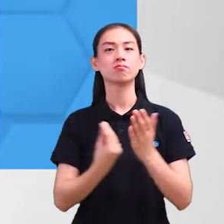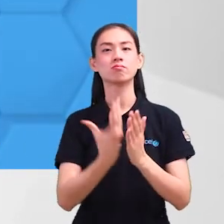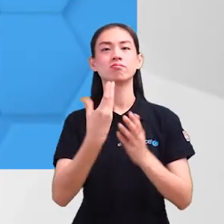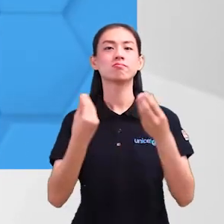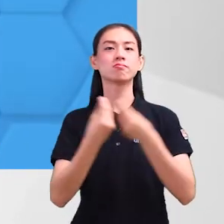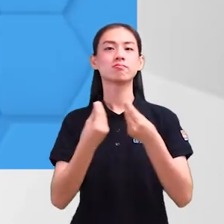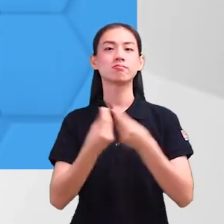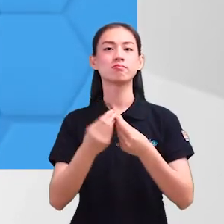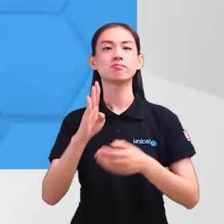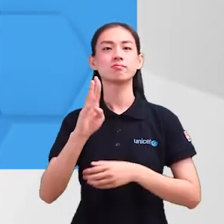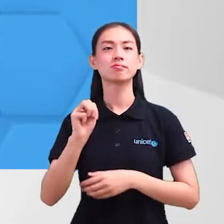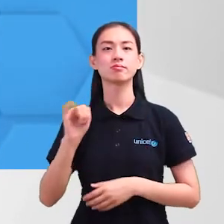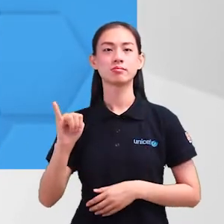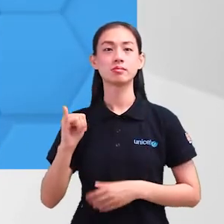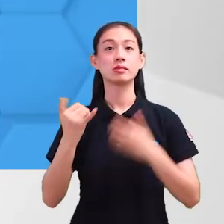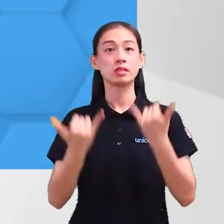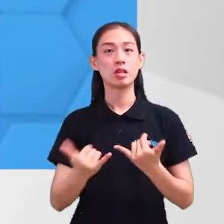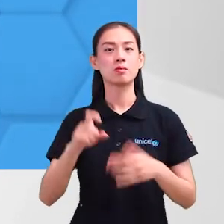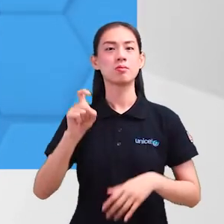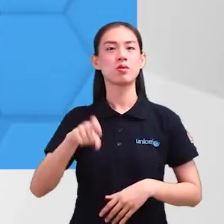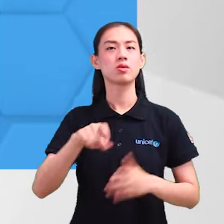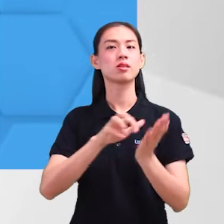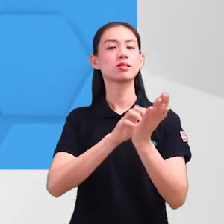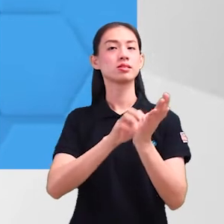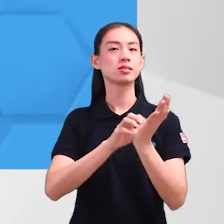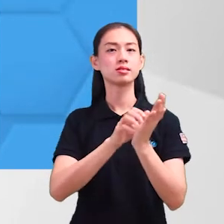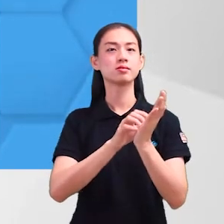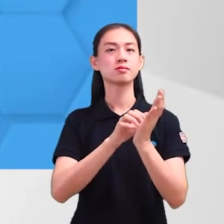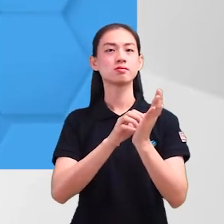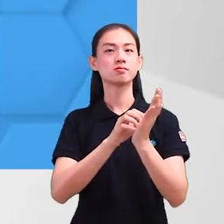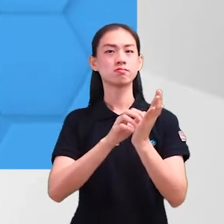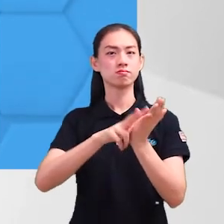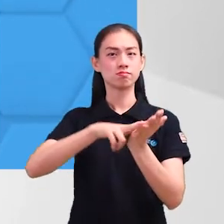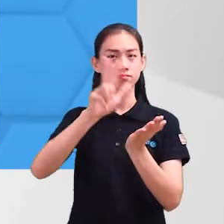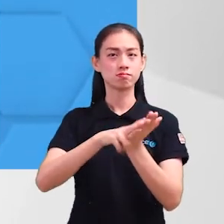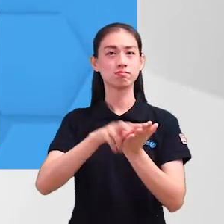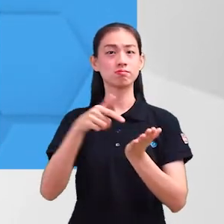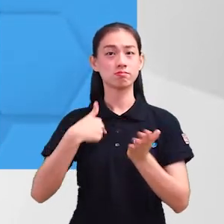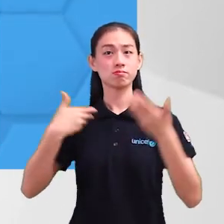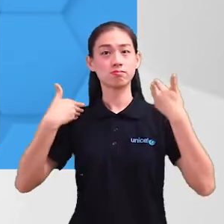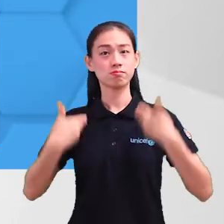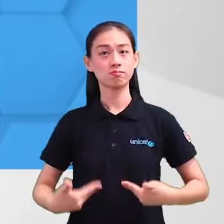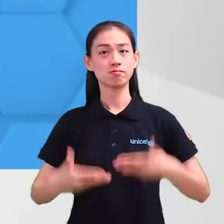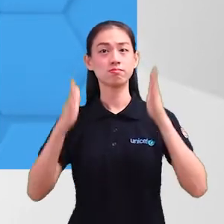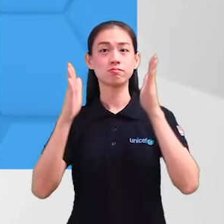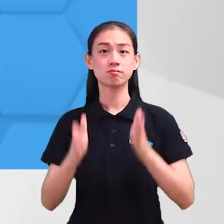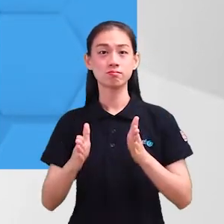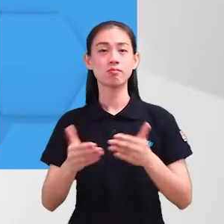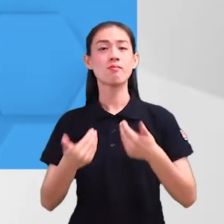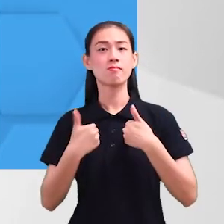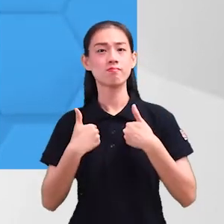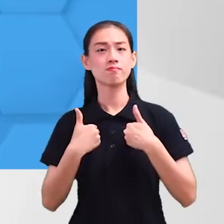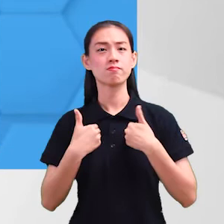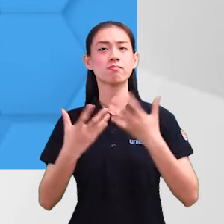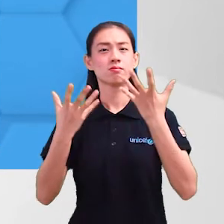memaparkan nilai BMI seseorang kali ini kita nak kalkulator tersebut menyatakan sama ada seseorang itu